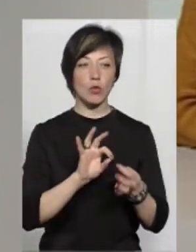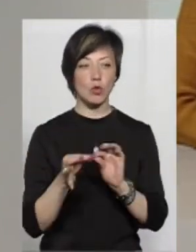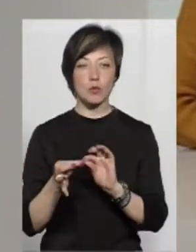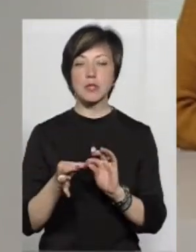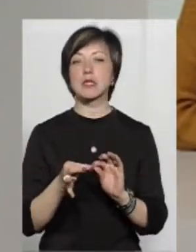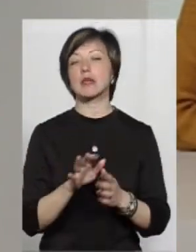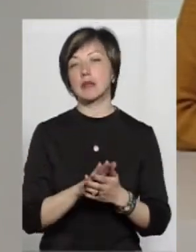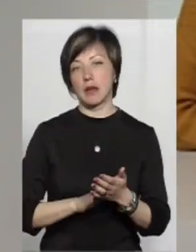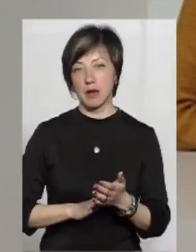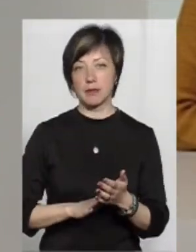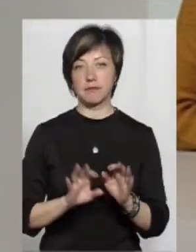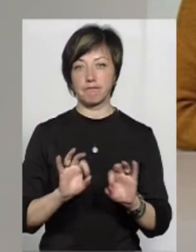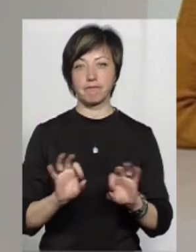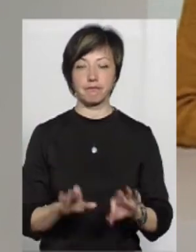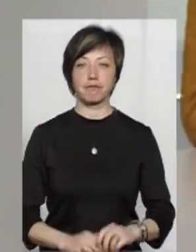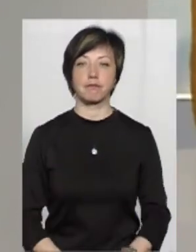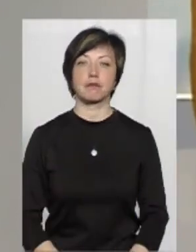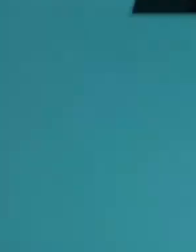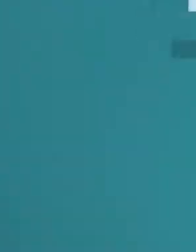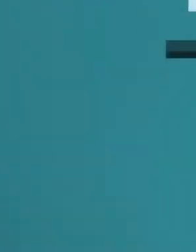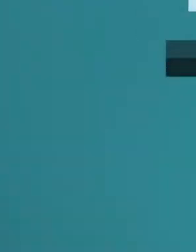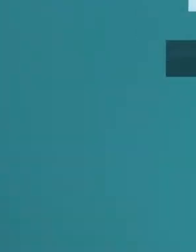Подробиці в сюжеті мого колеги Михайла Жили.